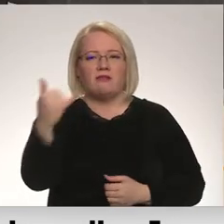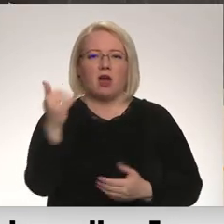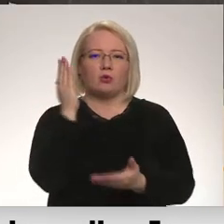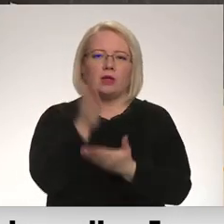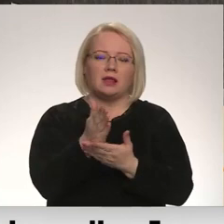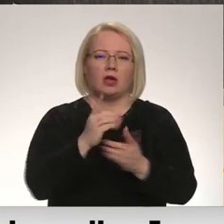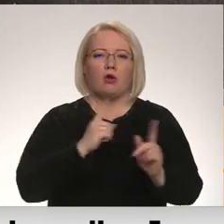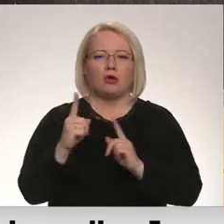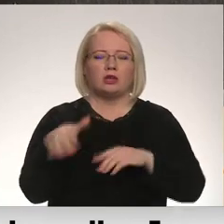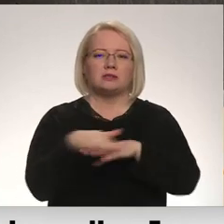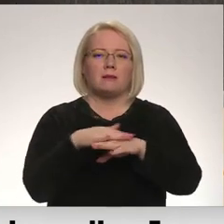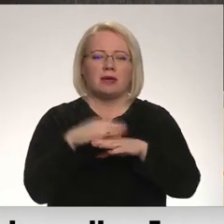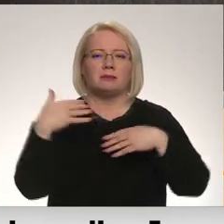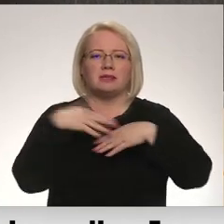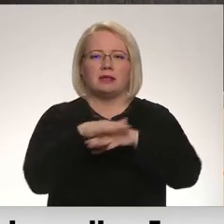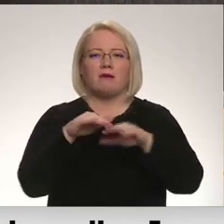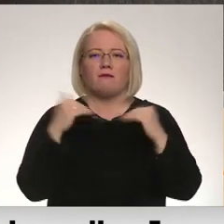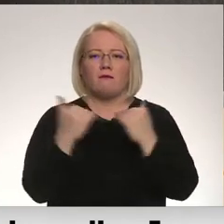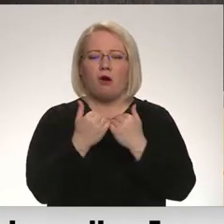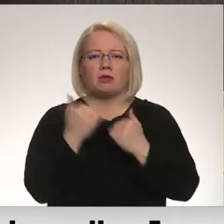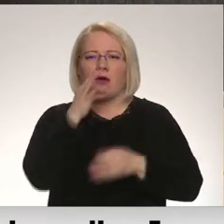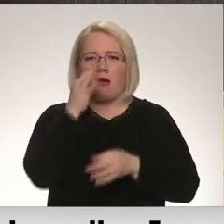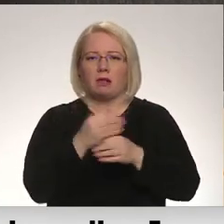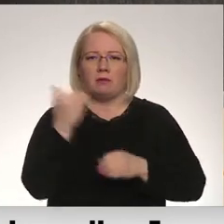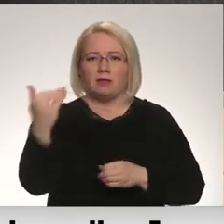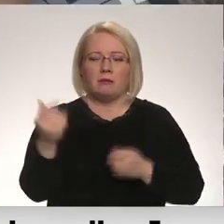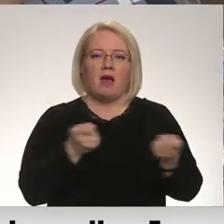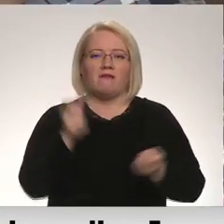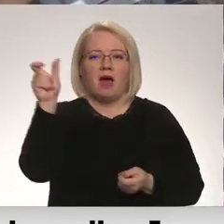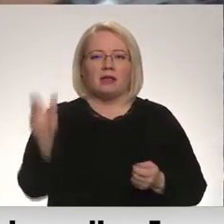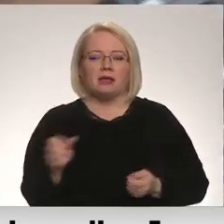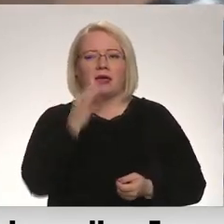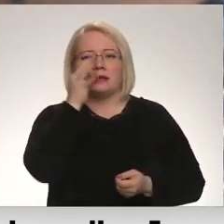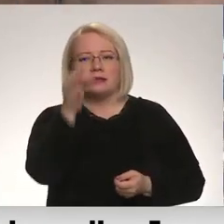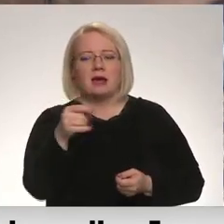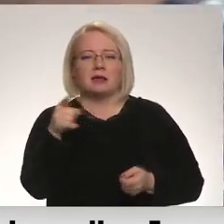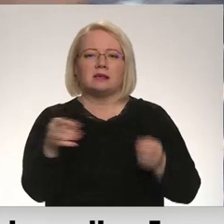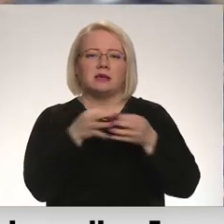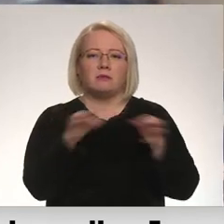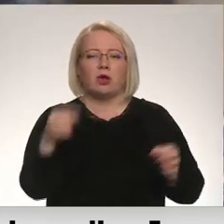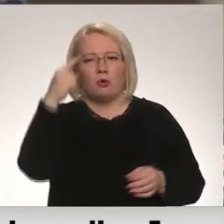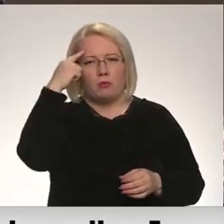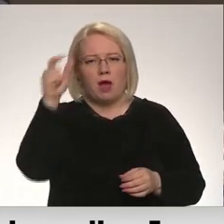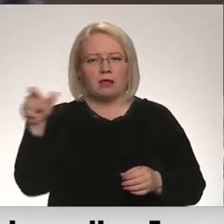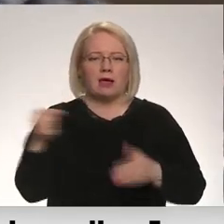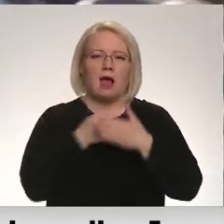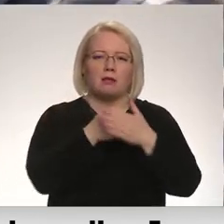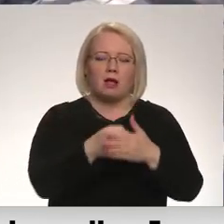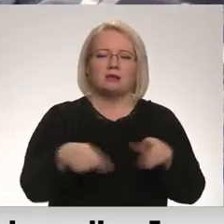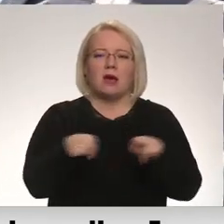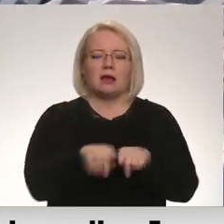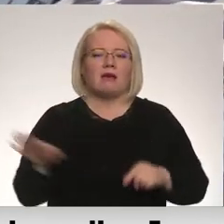koordinēšana ir sabiedrības integrācijas fonda ziņā. Tā vadītāja norāda nevien uz lielo brīvprātīgu atbalstu, bet arī uz valsts un